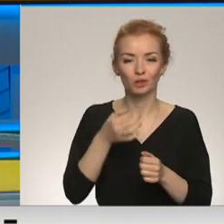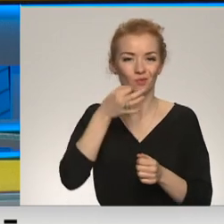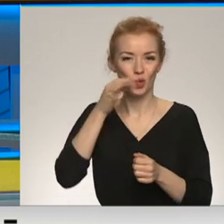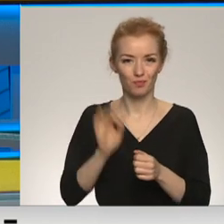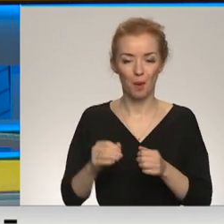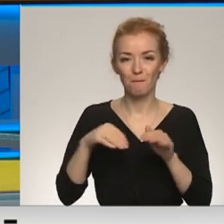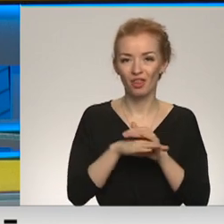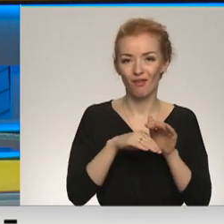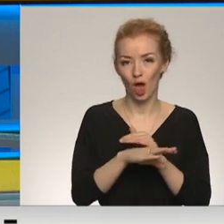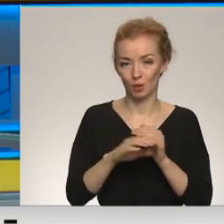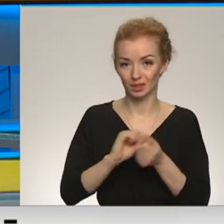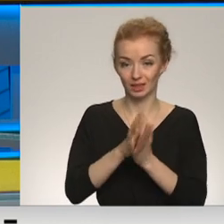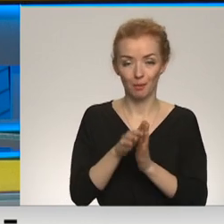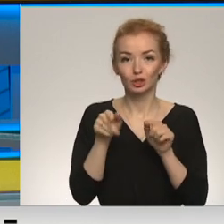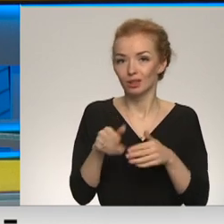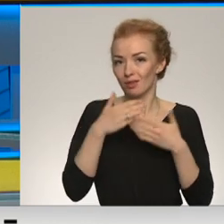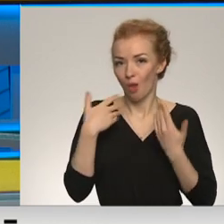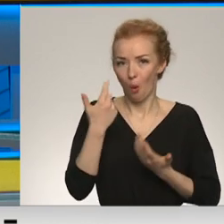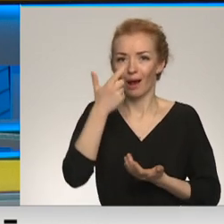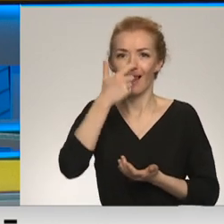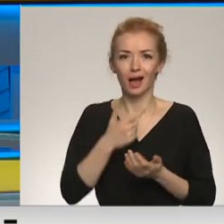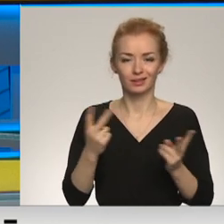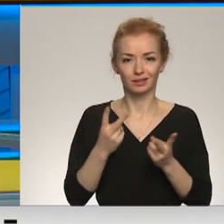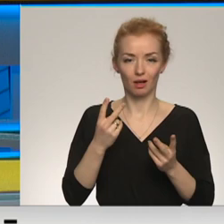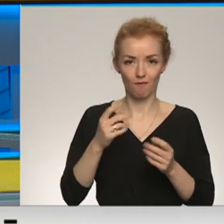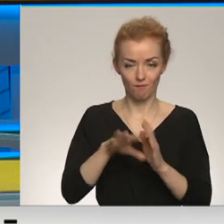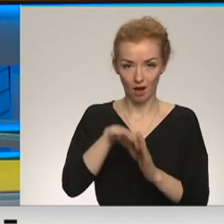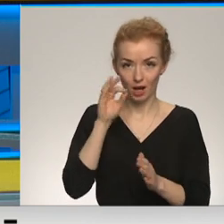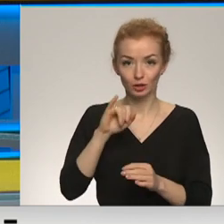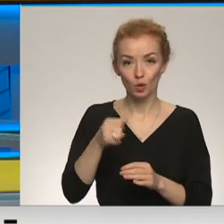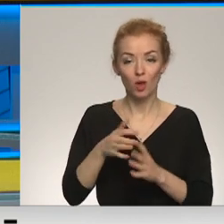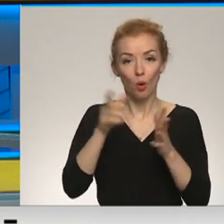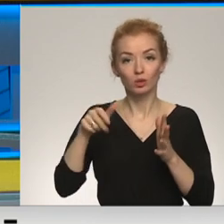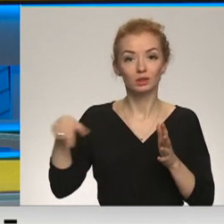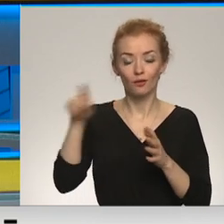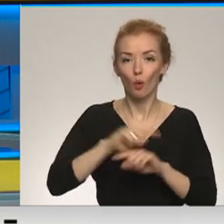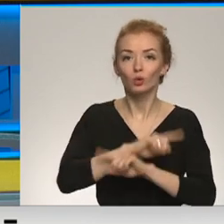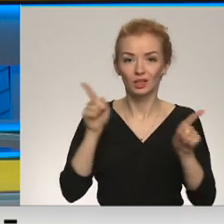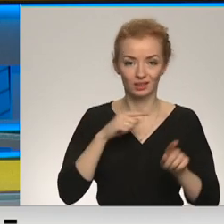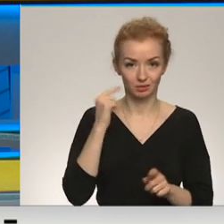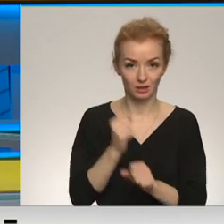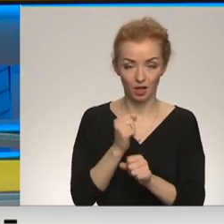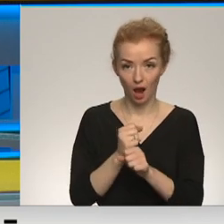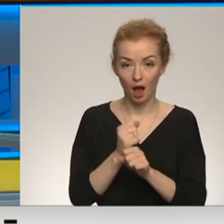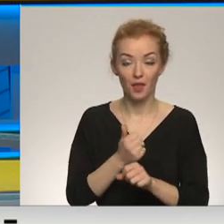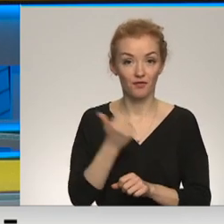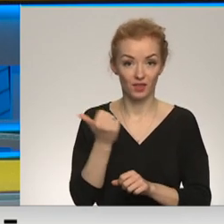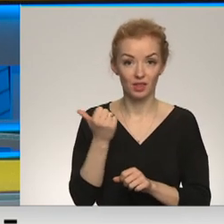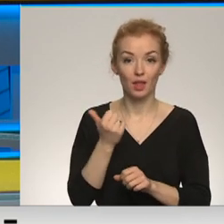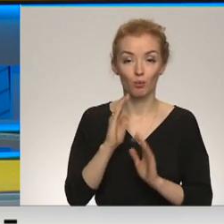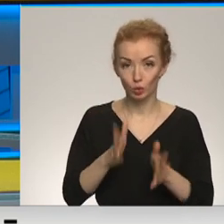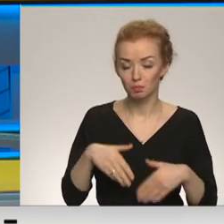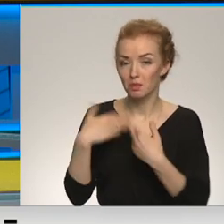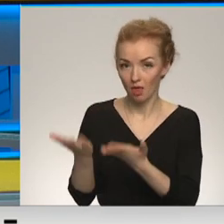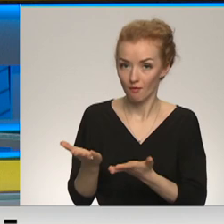Šis gan nav tas klasiskais variants, jo vairākums šo cilvēku, es domāju, kā gribēs uzreiz strādāt, jo viņiem arī tiks